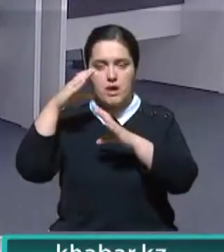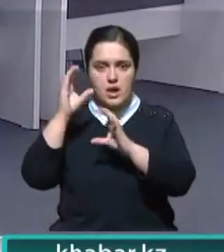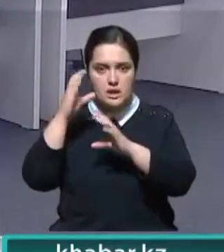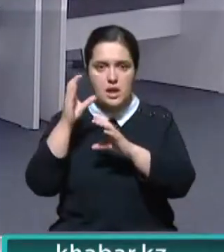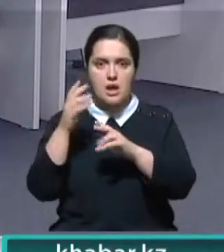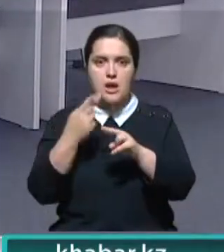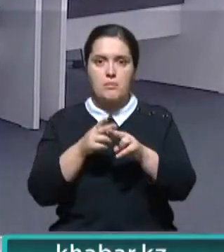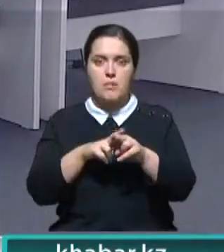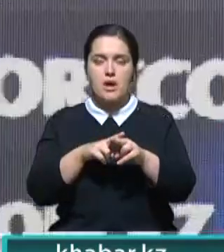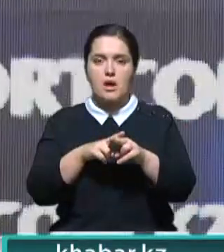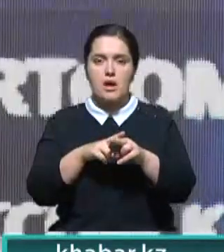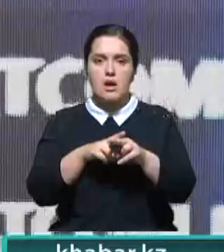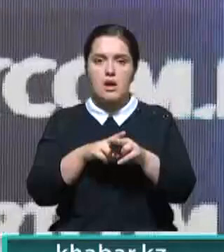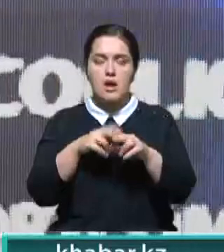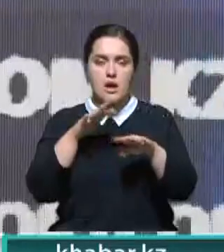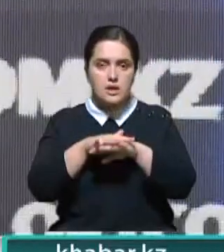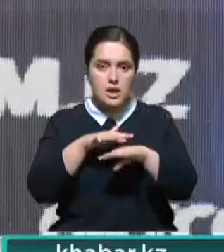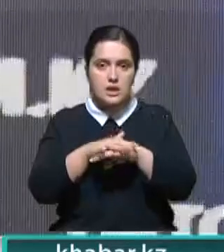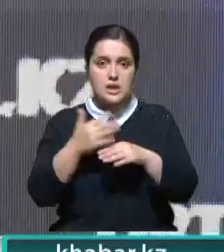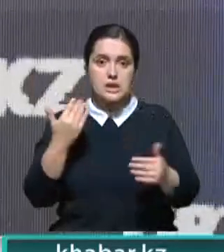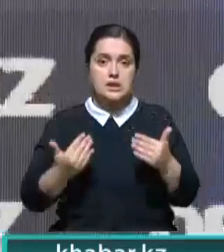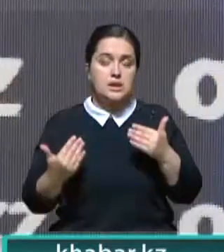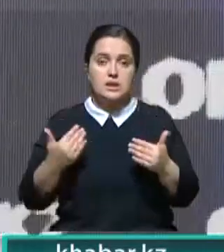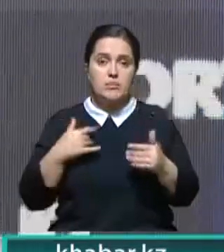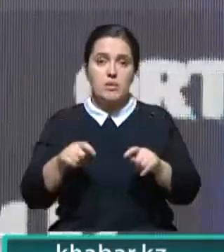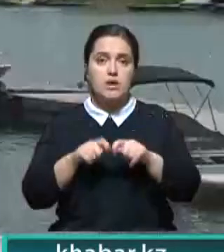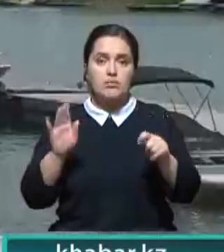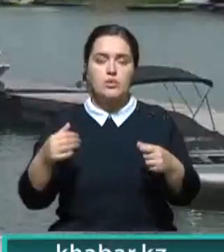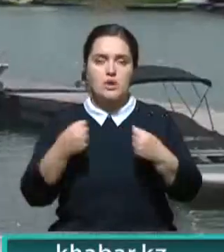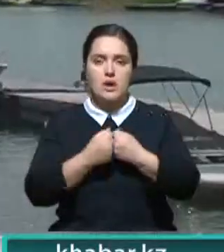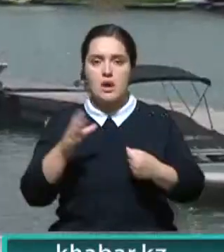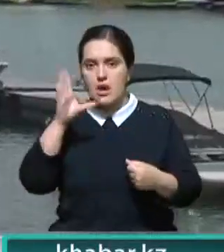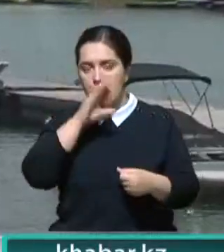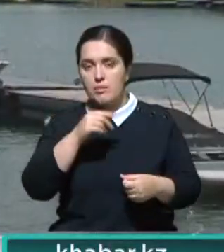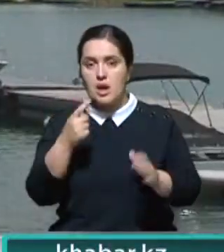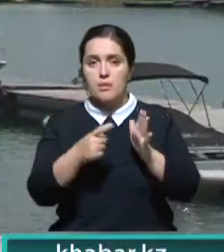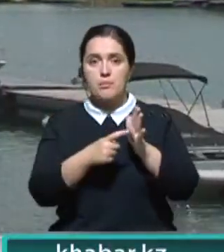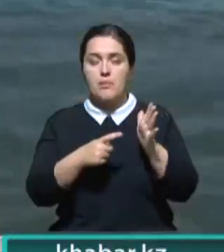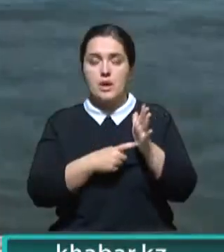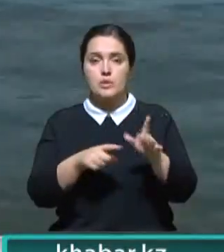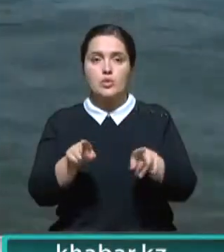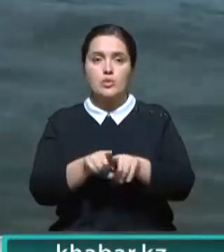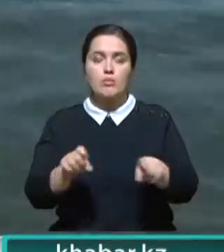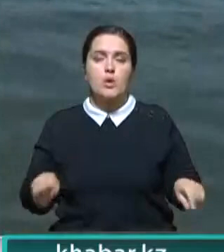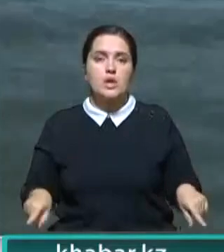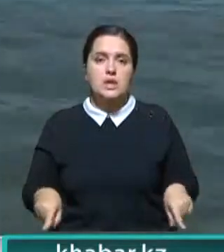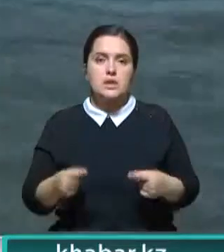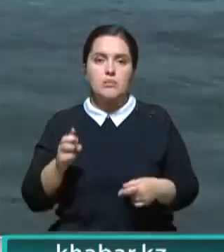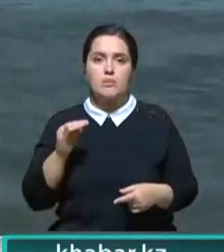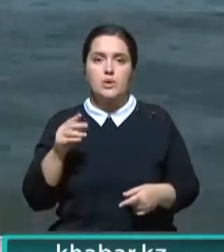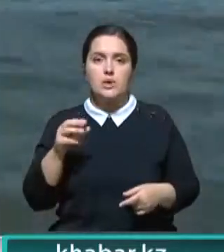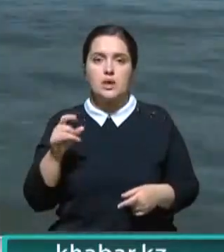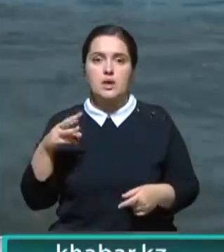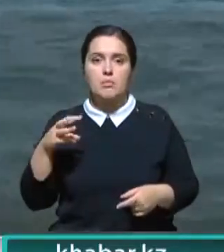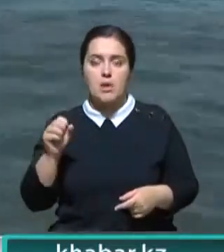основных видов продукции. Если мы его запустим, будет конкурентно. Аким поделился планами по развитию побережья Бухтар-Минского